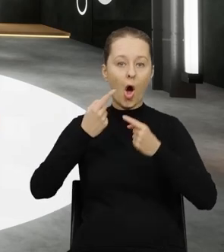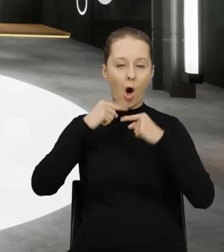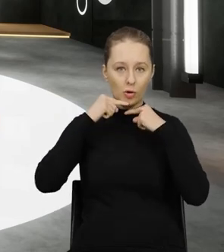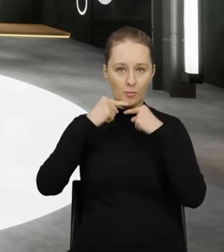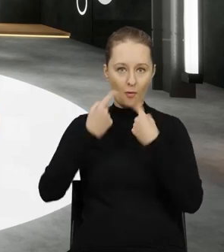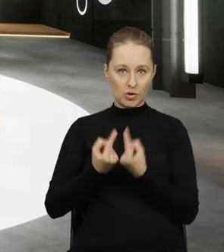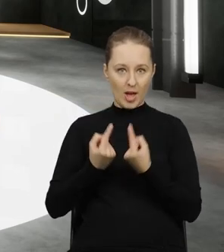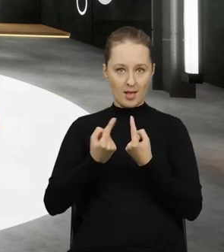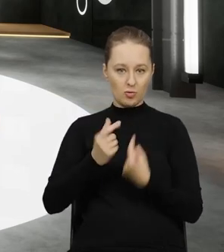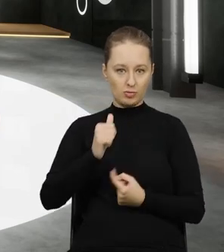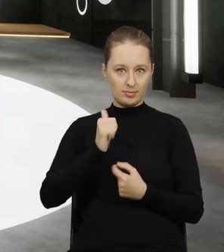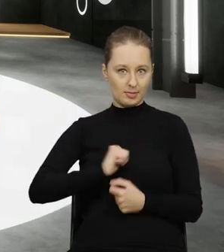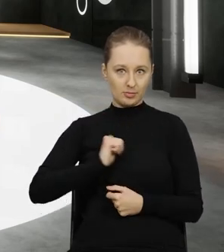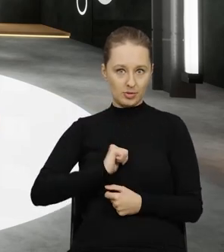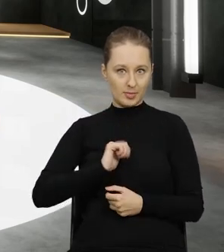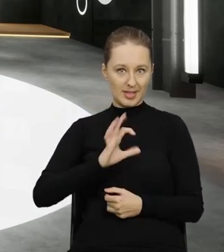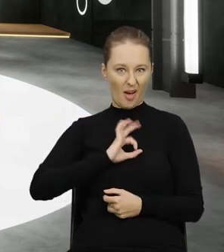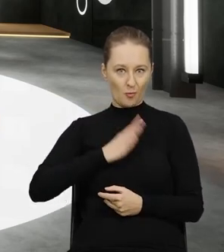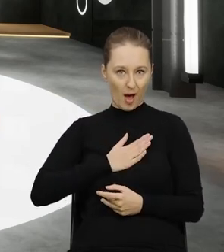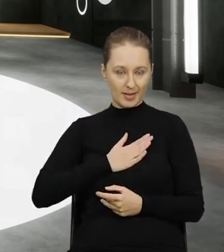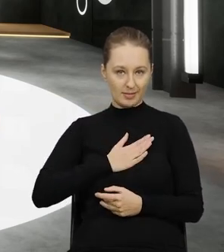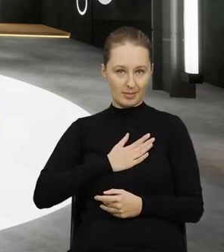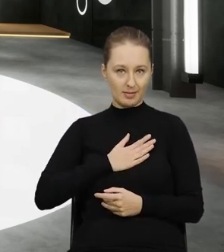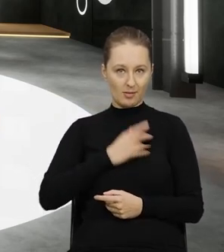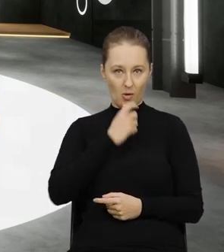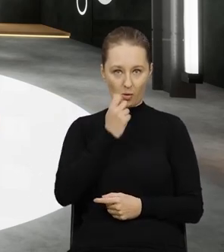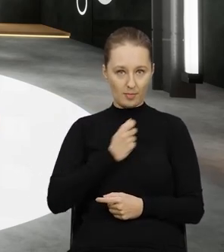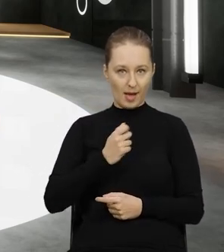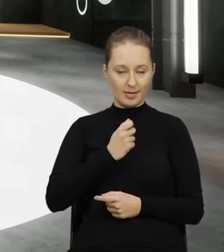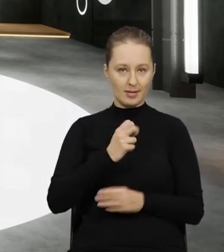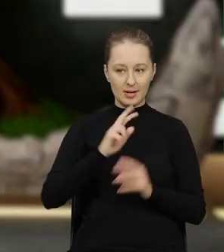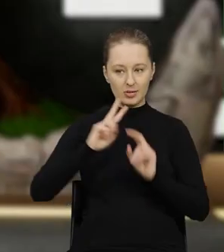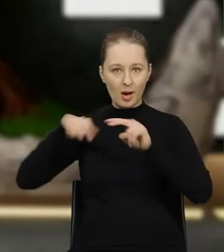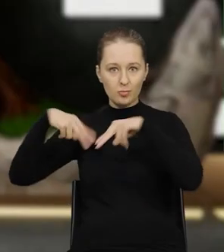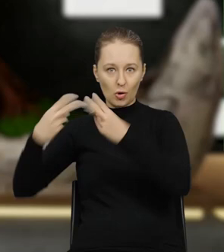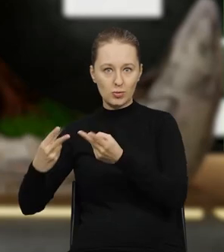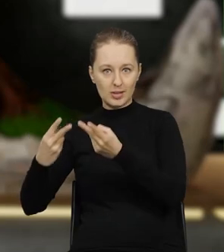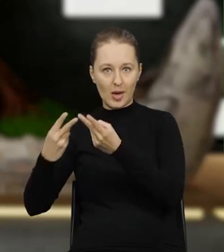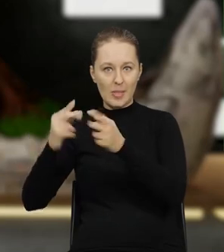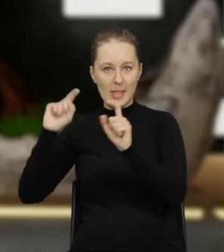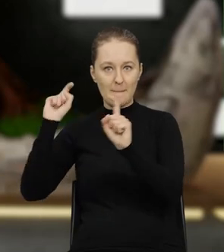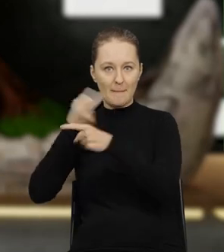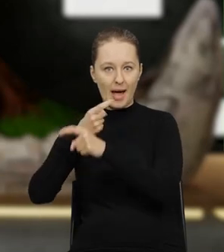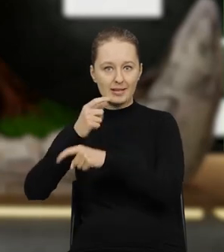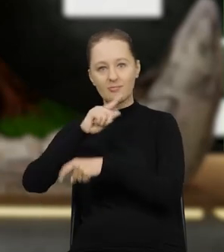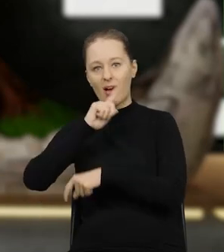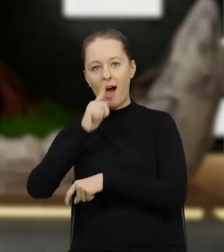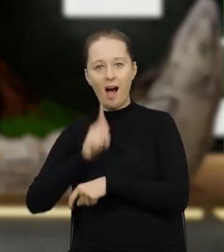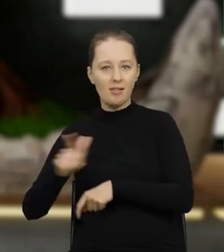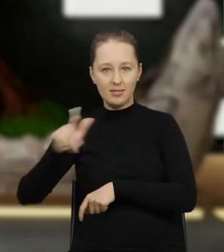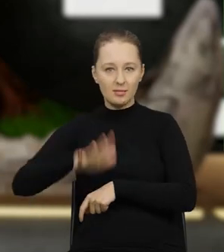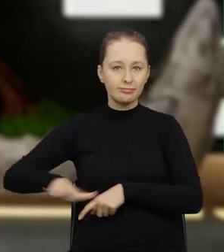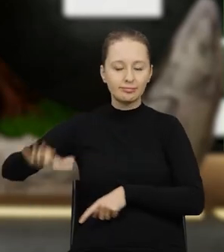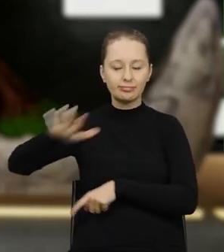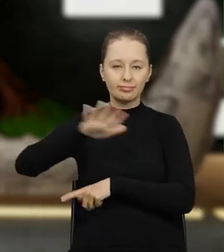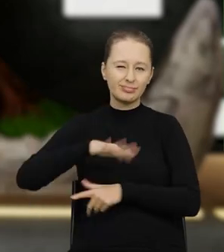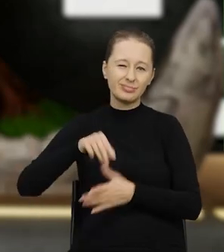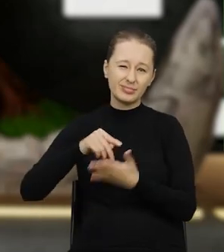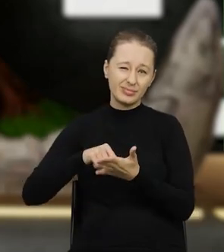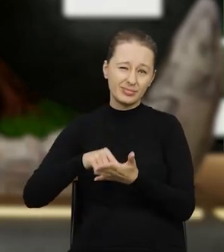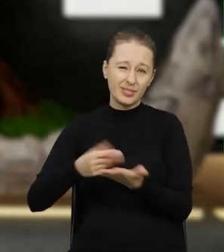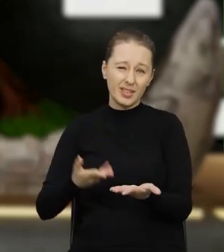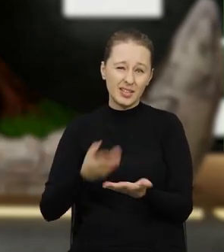odpowiedzialność za swoje własne odpady jakby nie przerzucała tego obowiązku zagospodarowania odpadów na kraje trzecie które